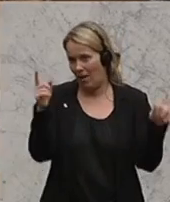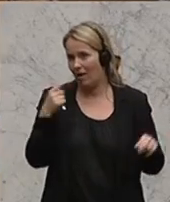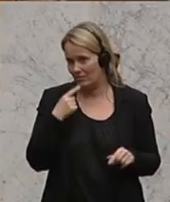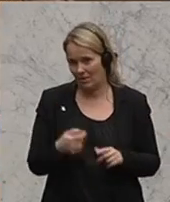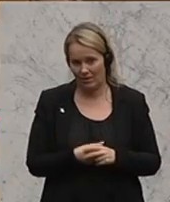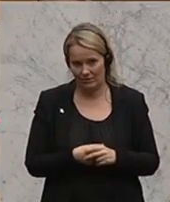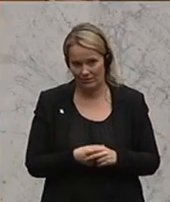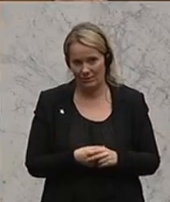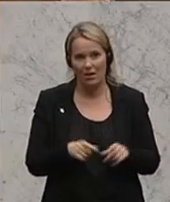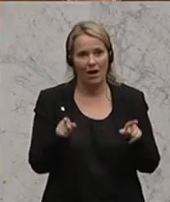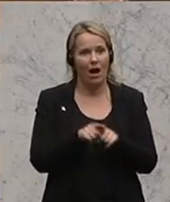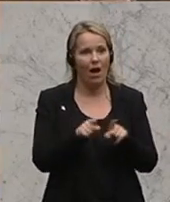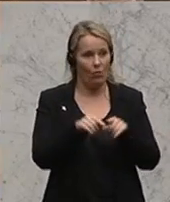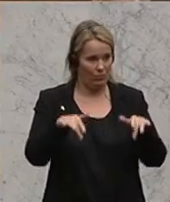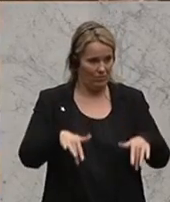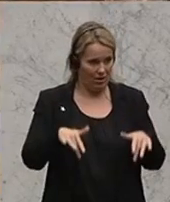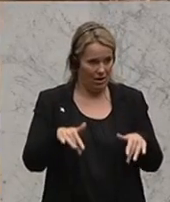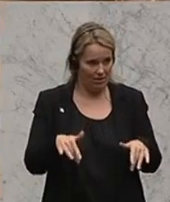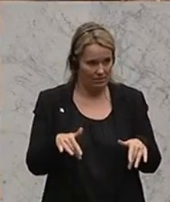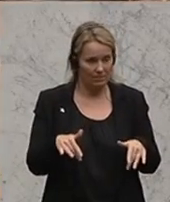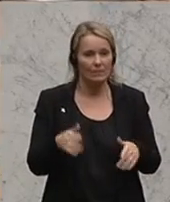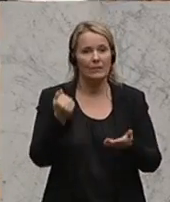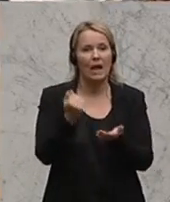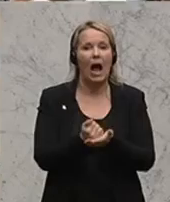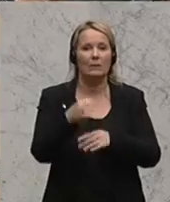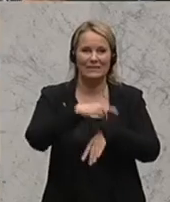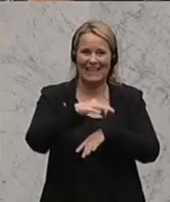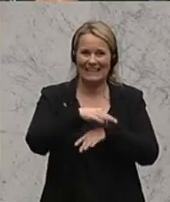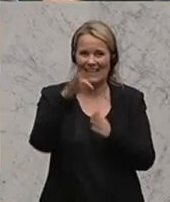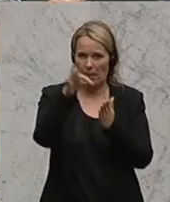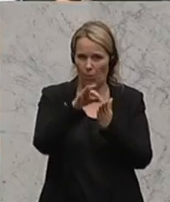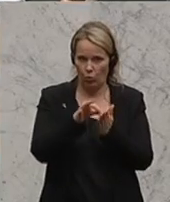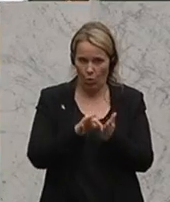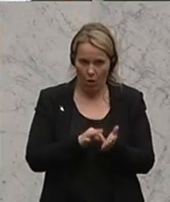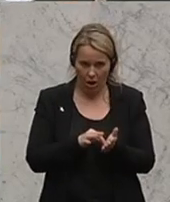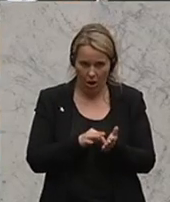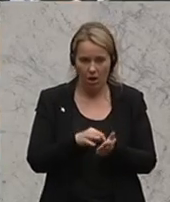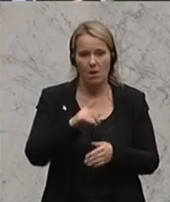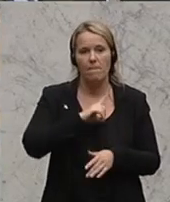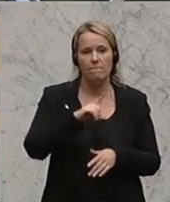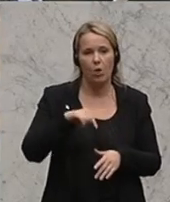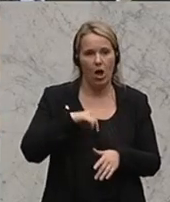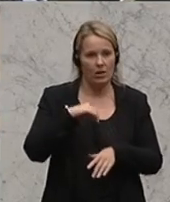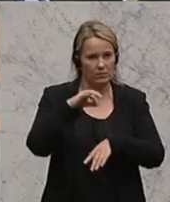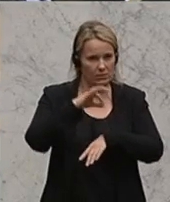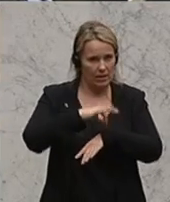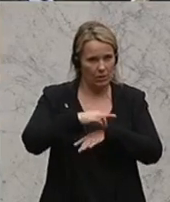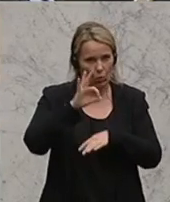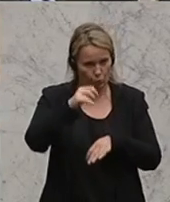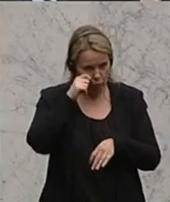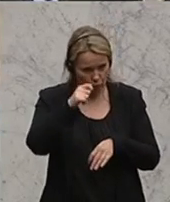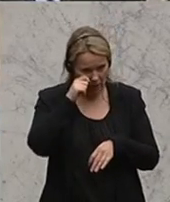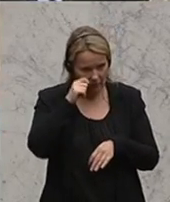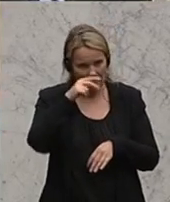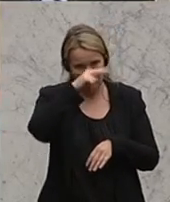Was ich auch hier habe, ist das amtsärztliche Protokoll Polizei-Amtsärztliche Gutachten aus